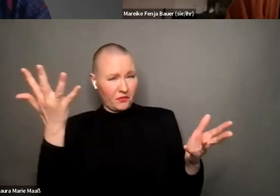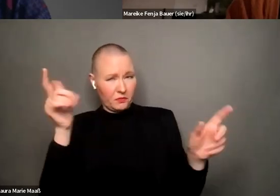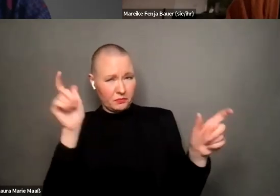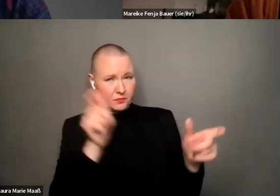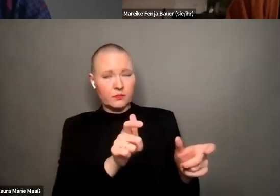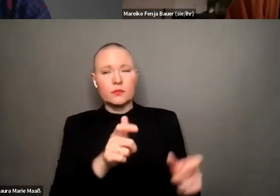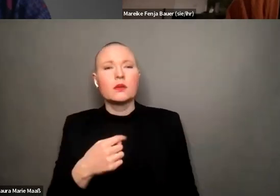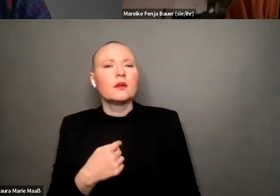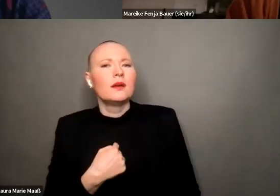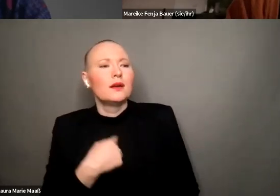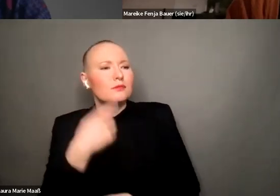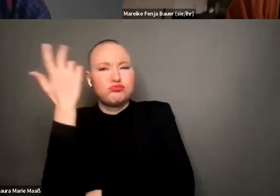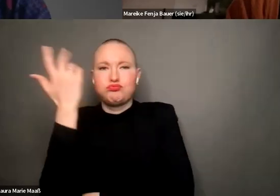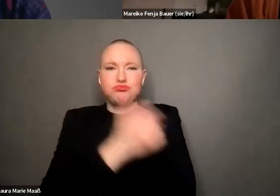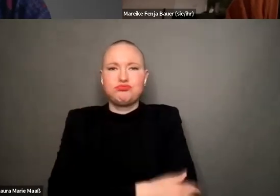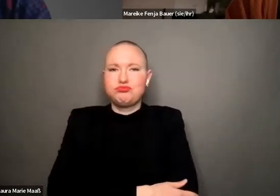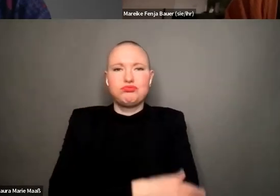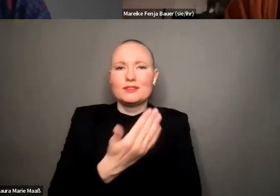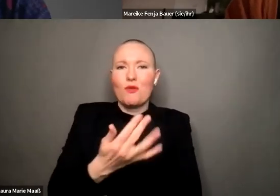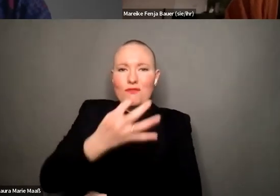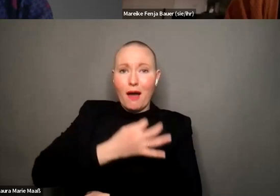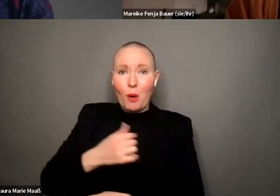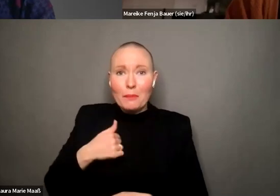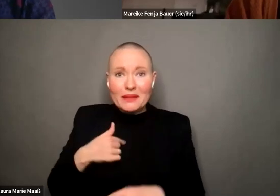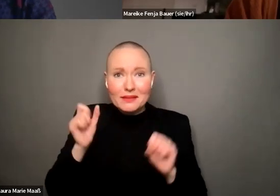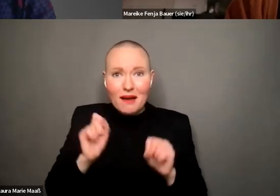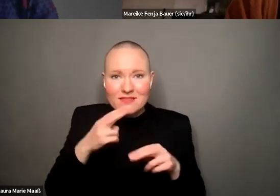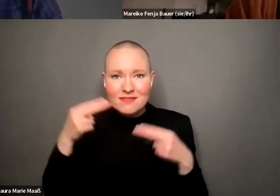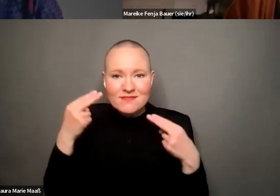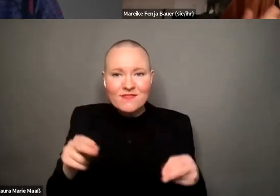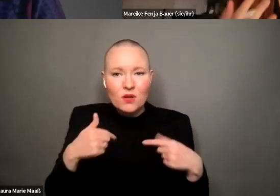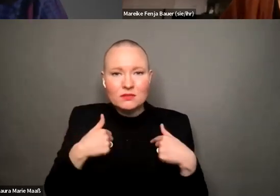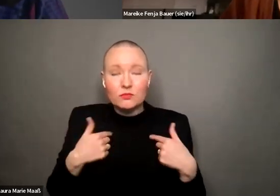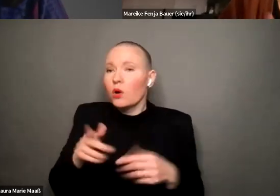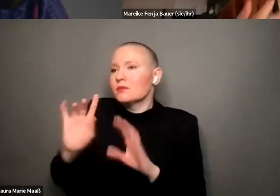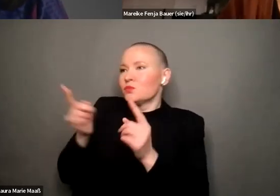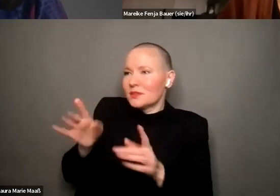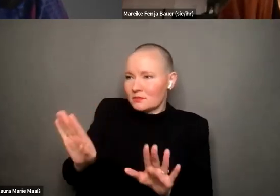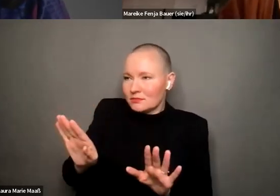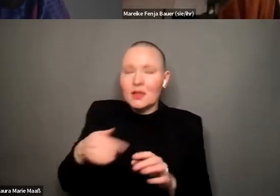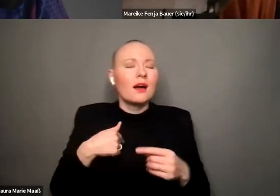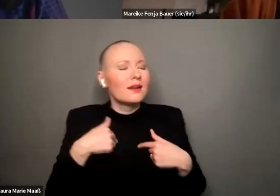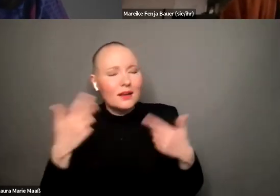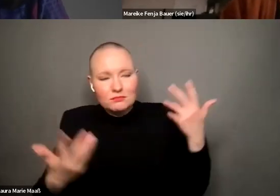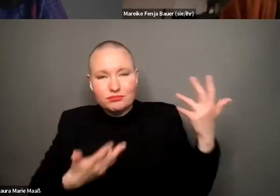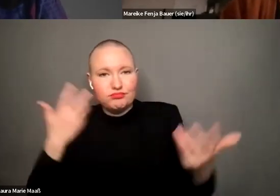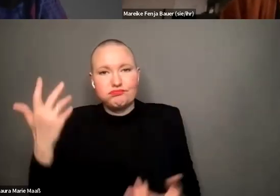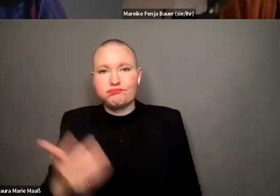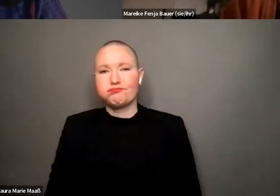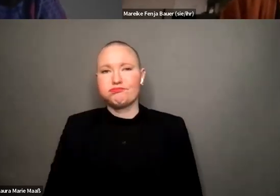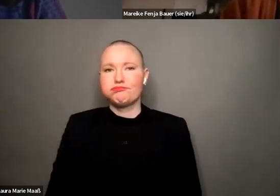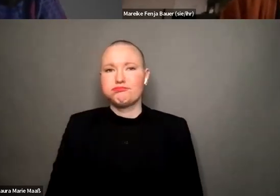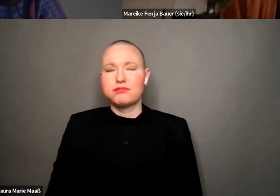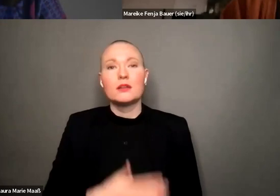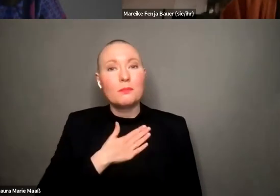mich in der lage selbst diese frage zu beantworten aber also so mein gefühl wäre ja eben dass